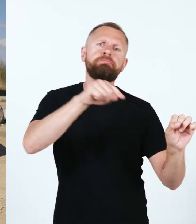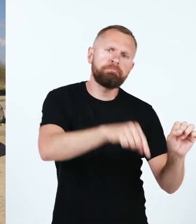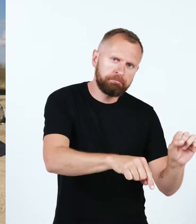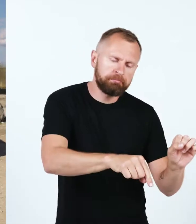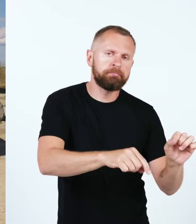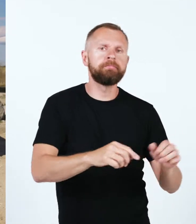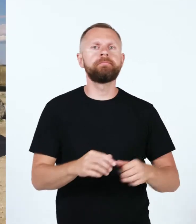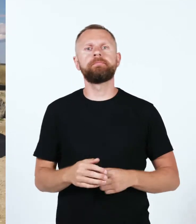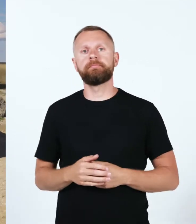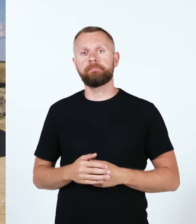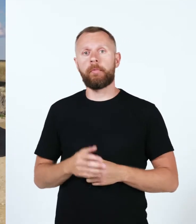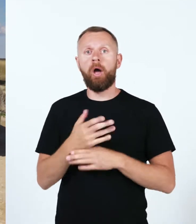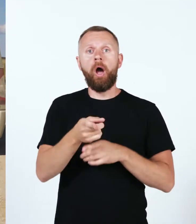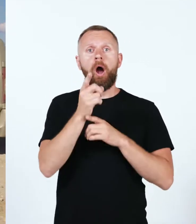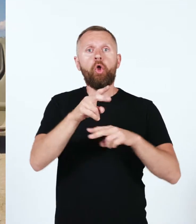vee kogule.